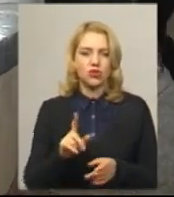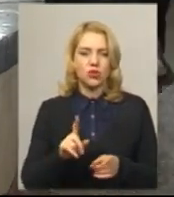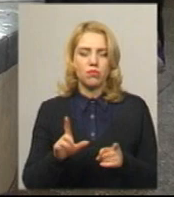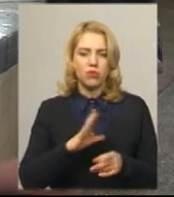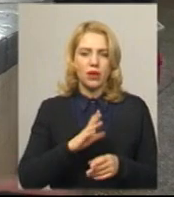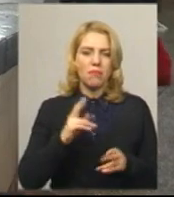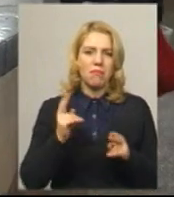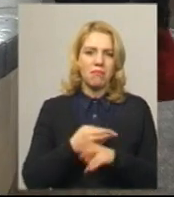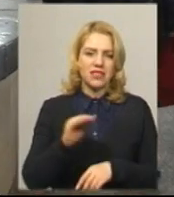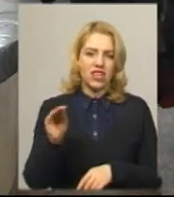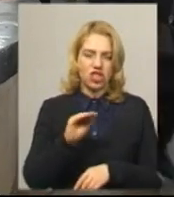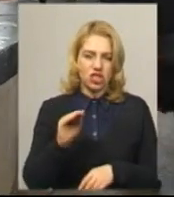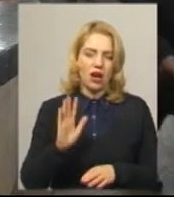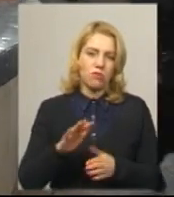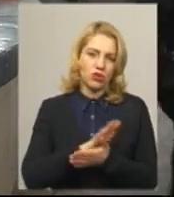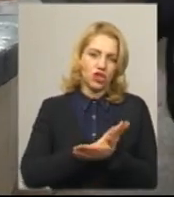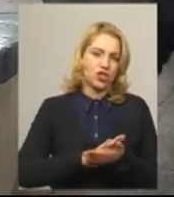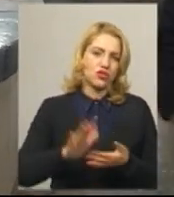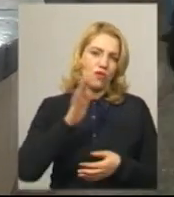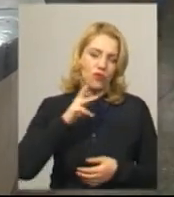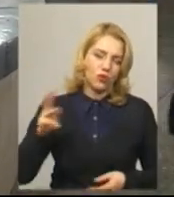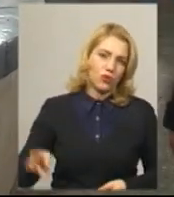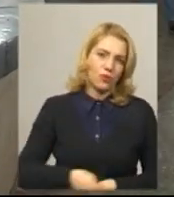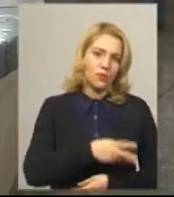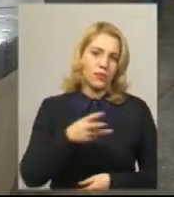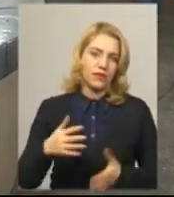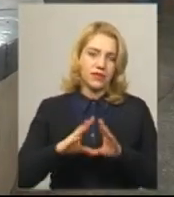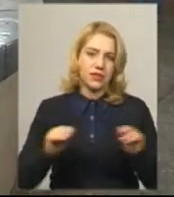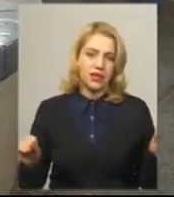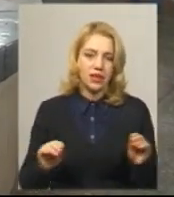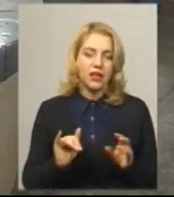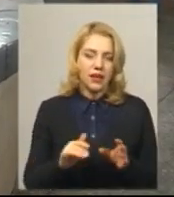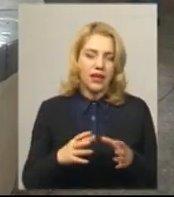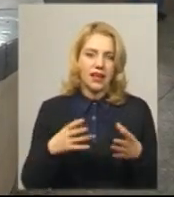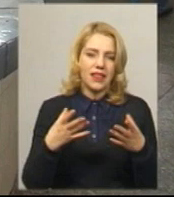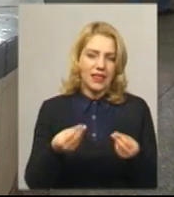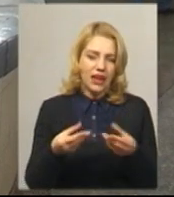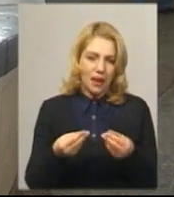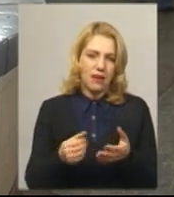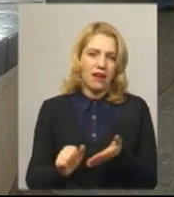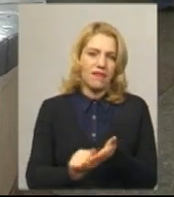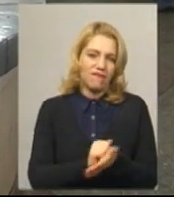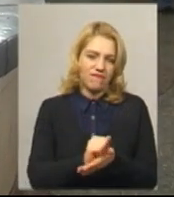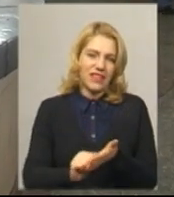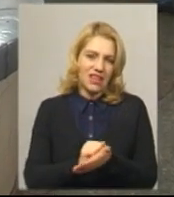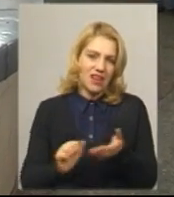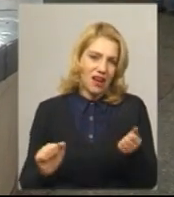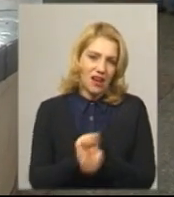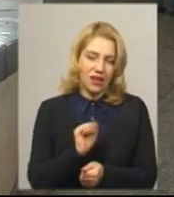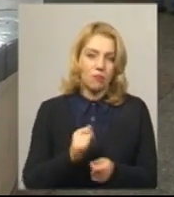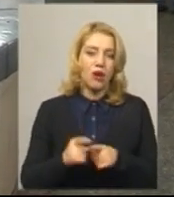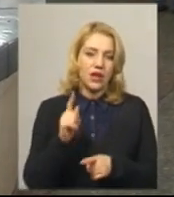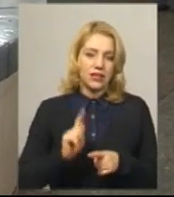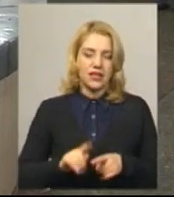обезжирене. І чистою водою звичайно зливаємо і все, і тряпками витираємо. Так що в нас дуже все